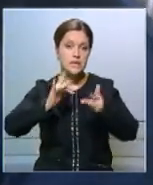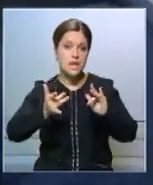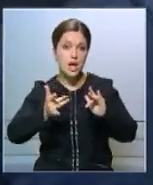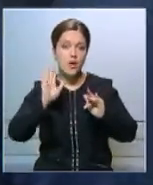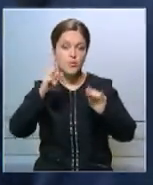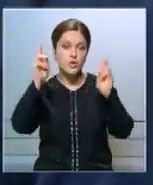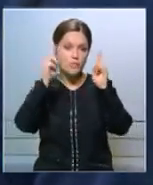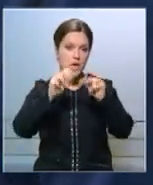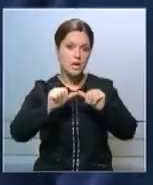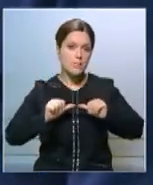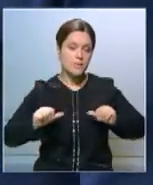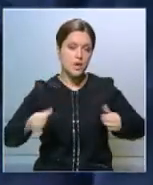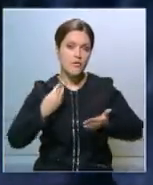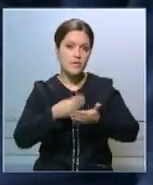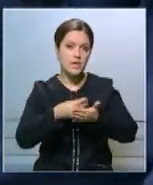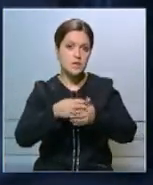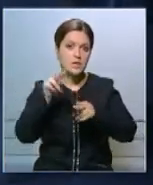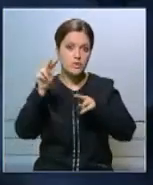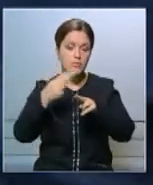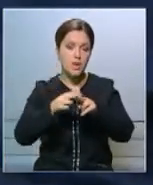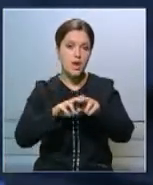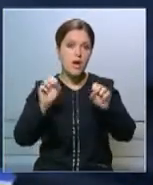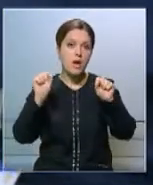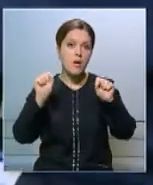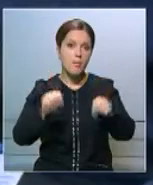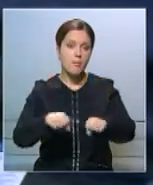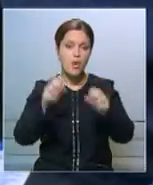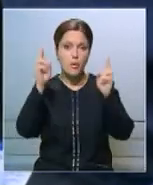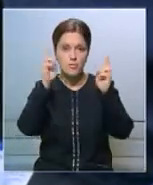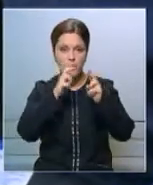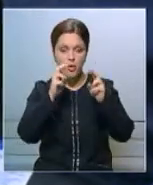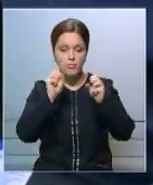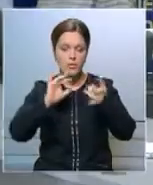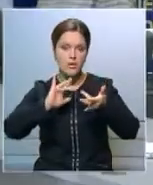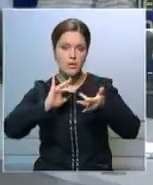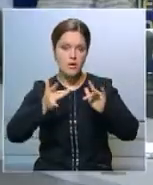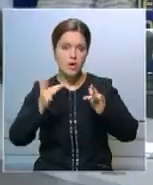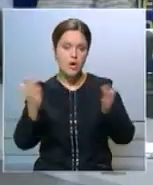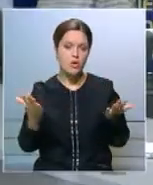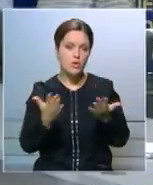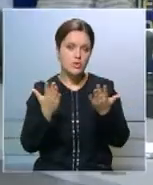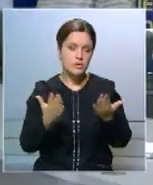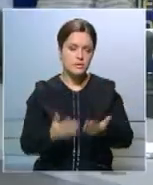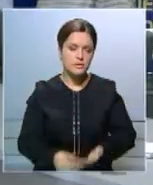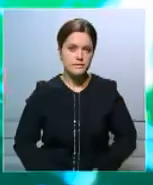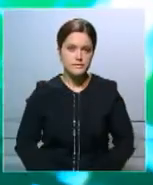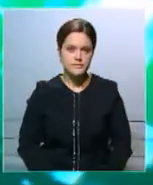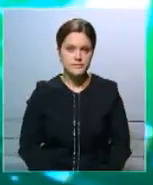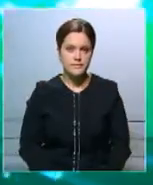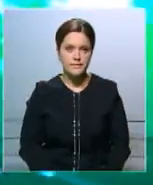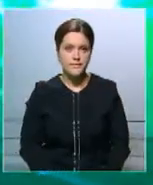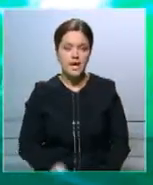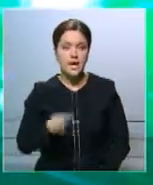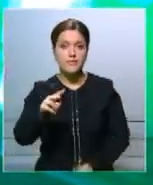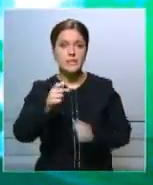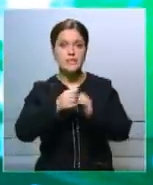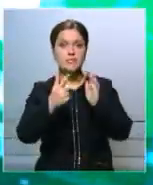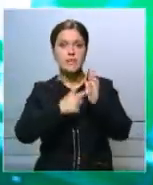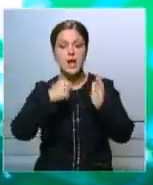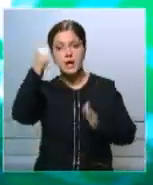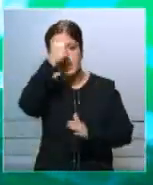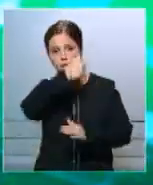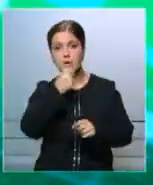будет проверять комитет финансового контроля. Это позволит проводить аудит дистанционно. В 2017